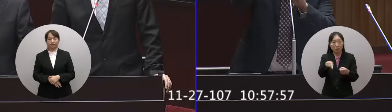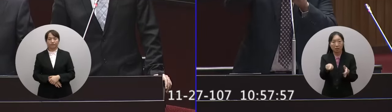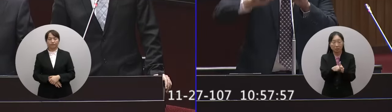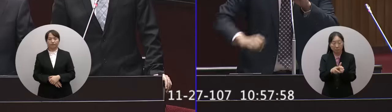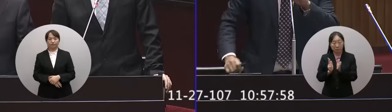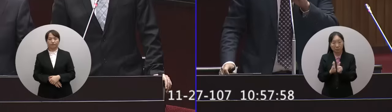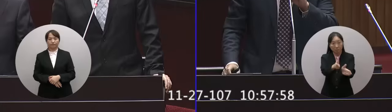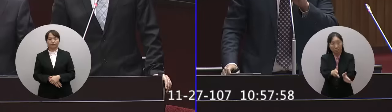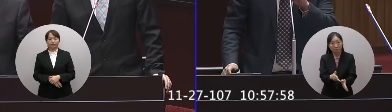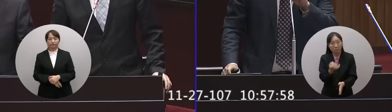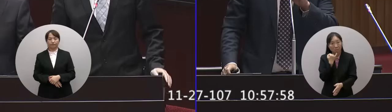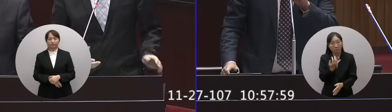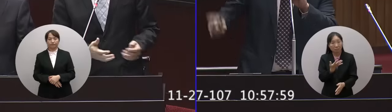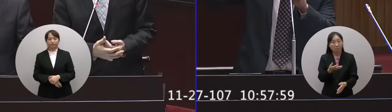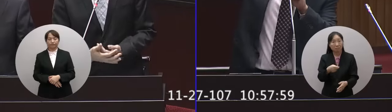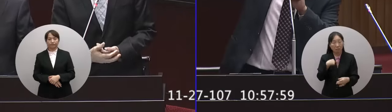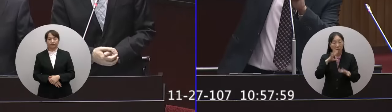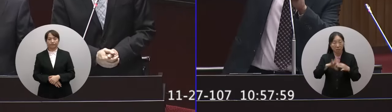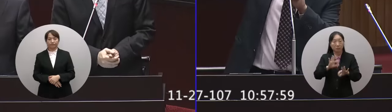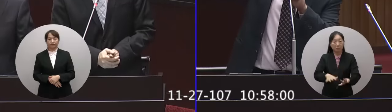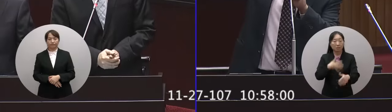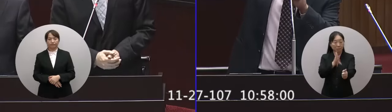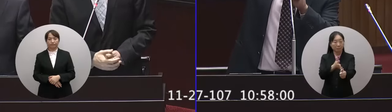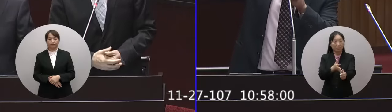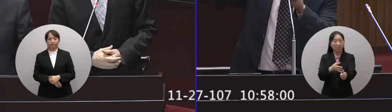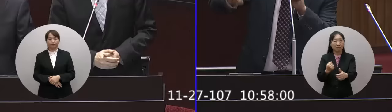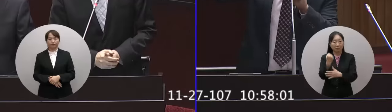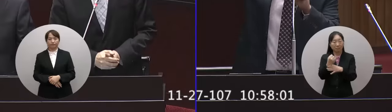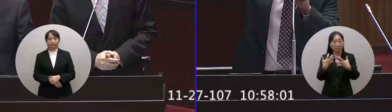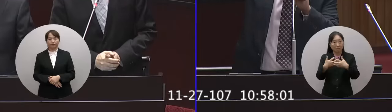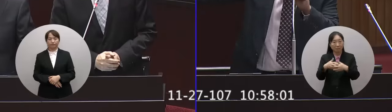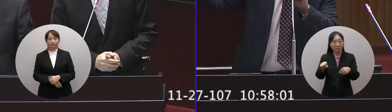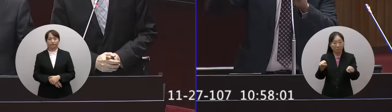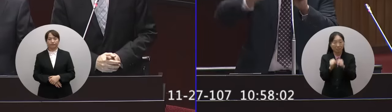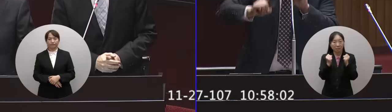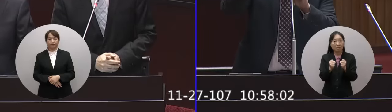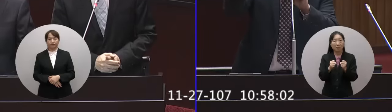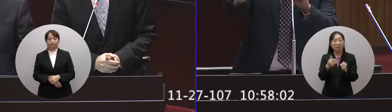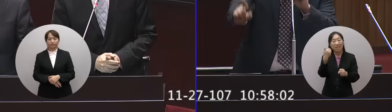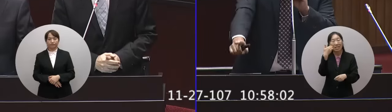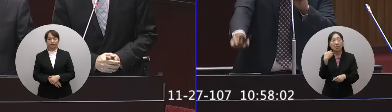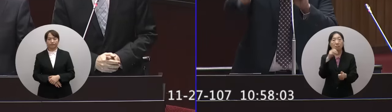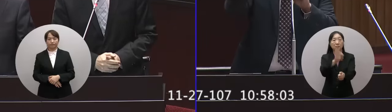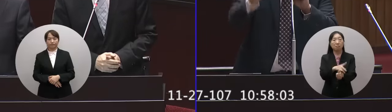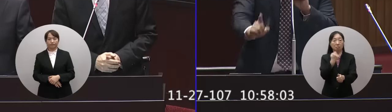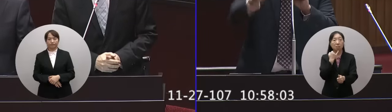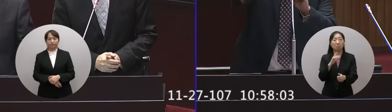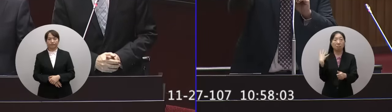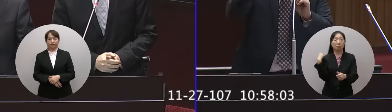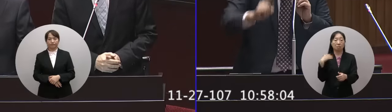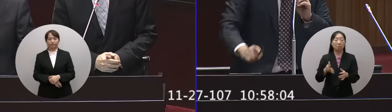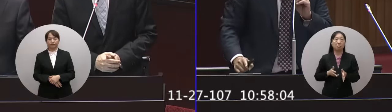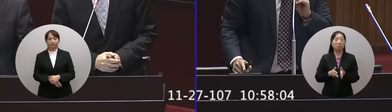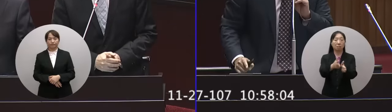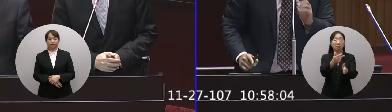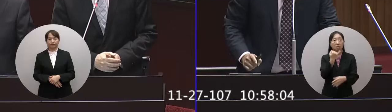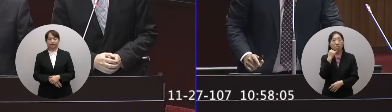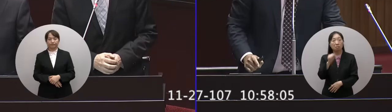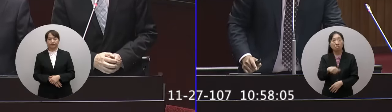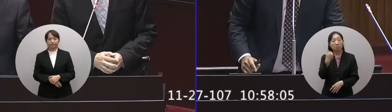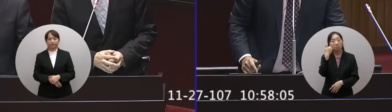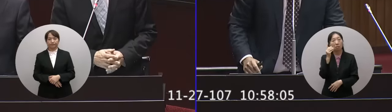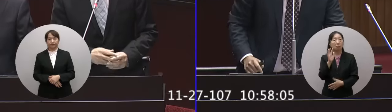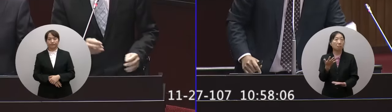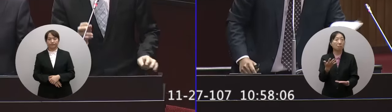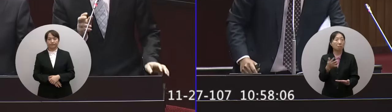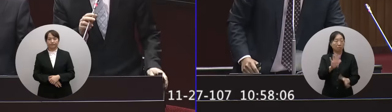我現在只有問你的是為什麼主峰棒壞掉車還決定要開這個決定是誰做的什麼時候可以給大家答案